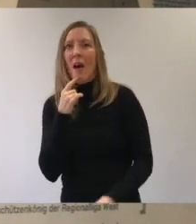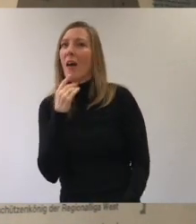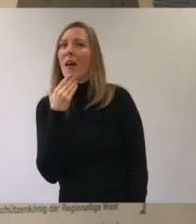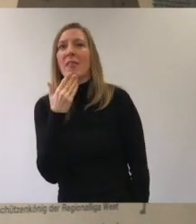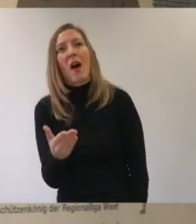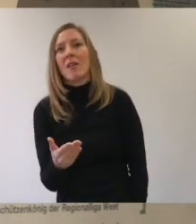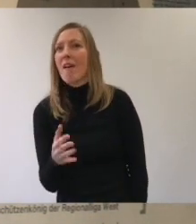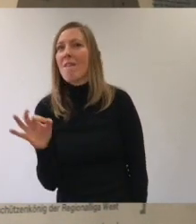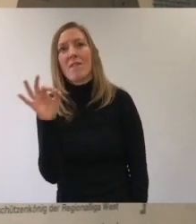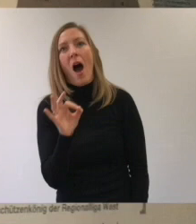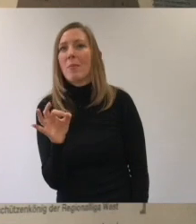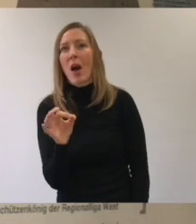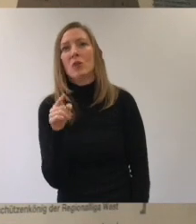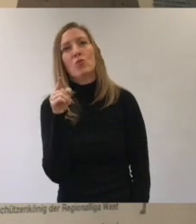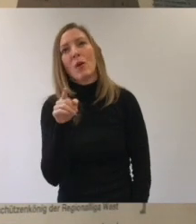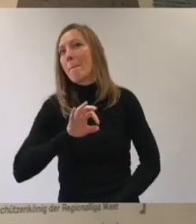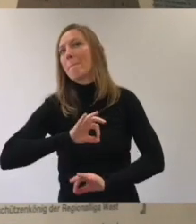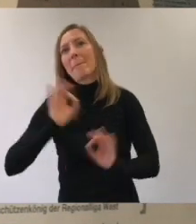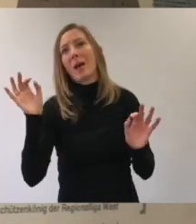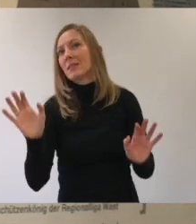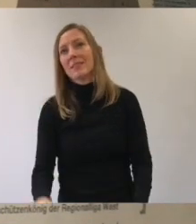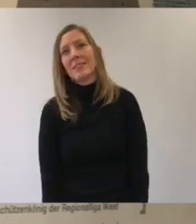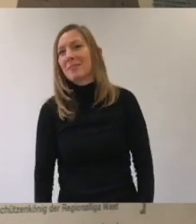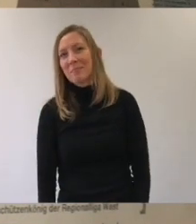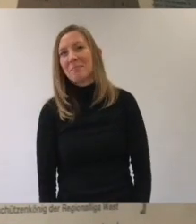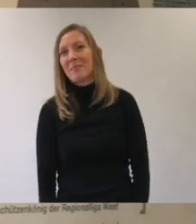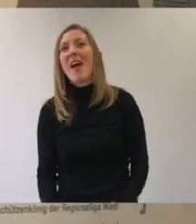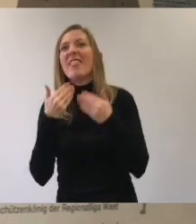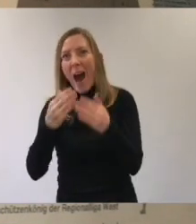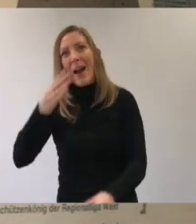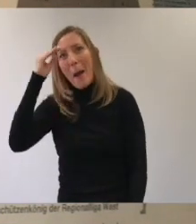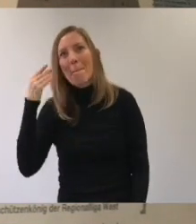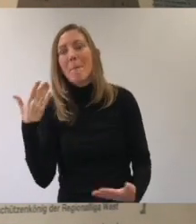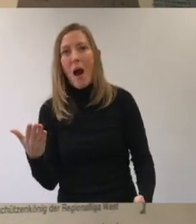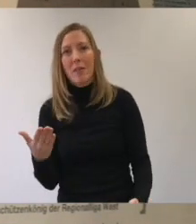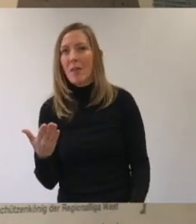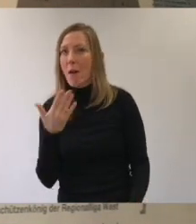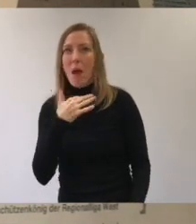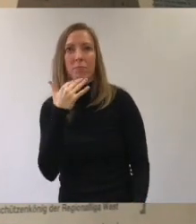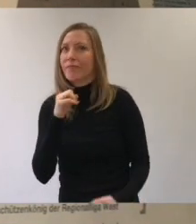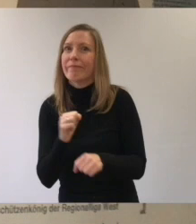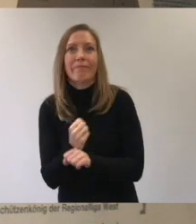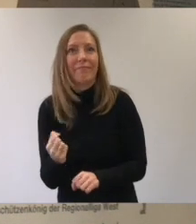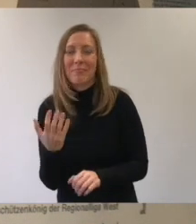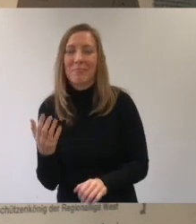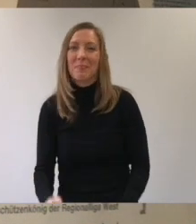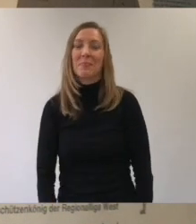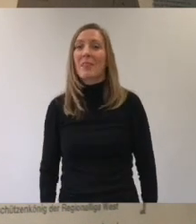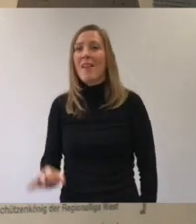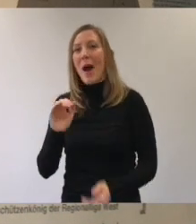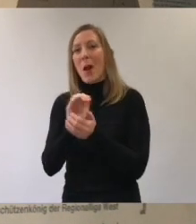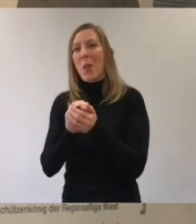sagt Ingo, danke Fabian. Du bist der Beste. Danke Mann. Mehr fällt Ingo nicht ein.